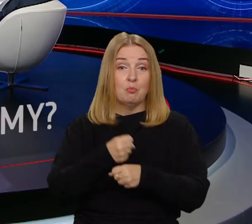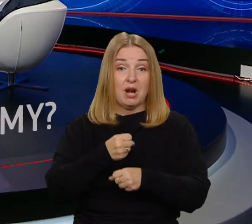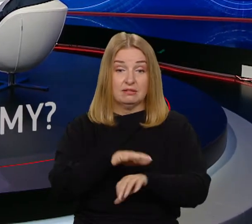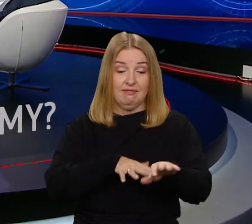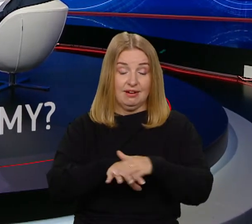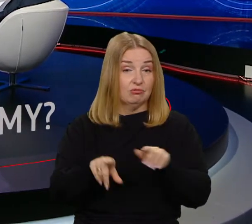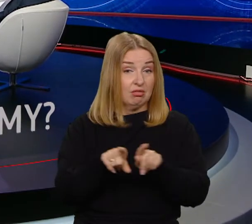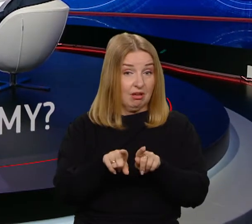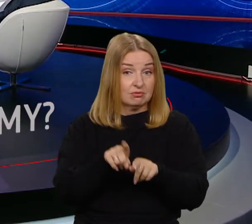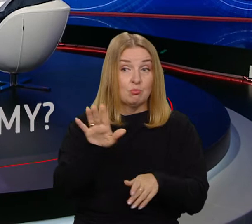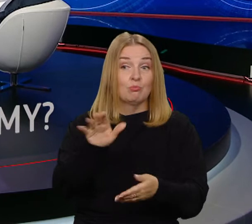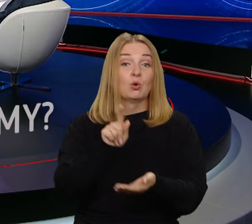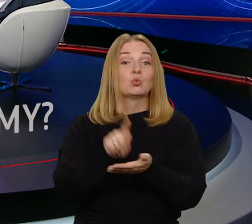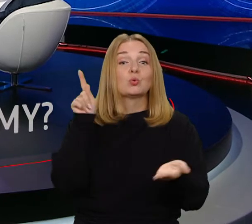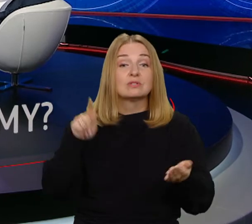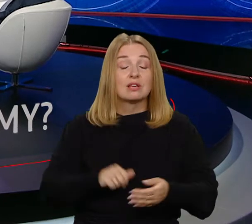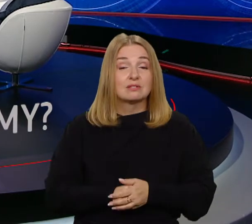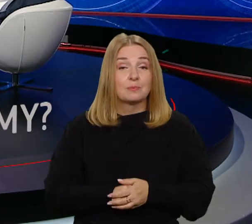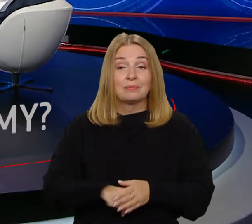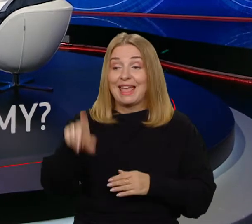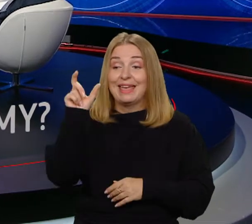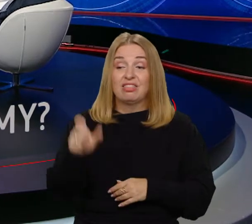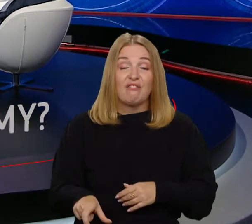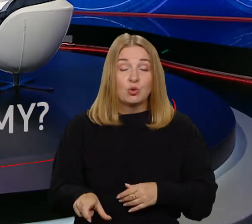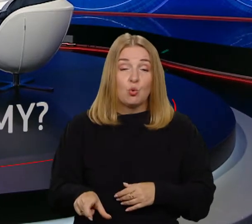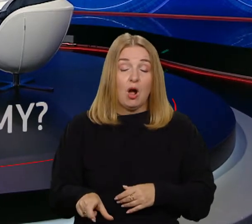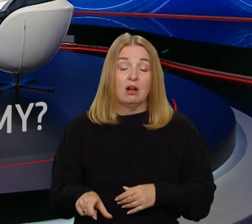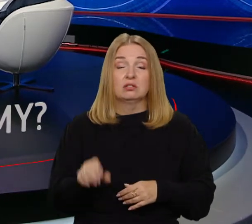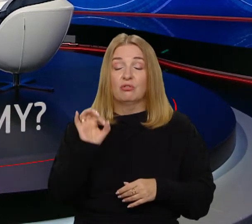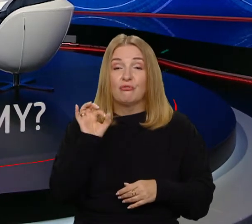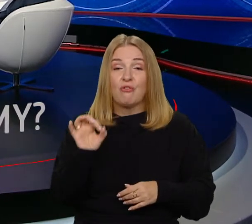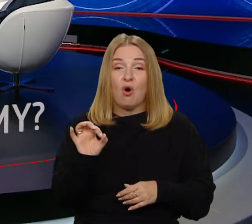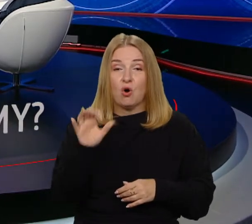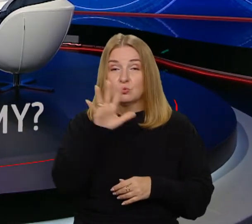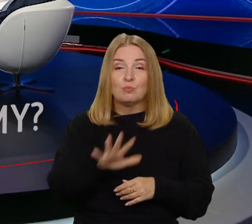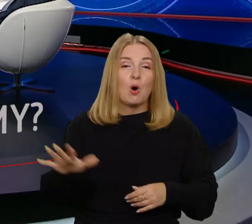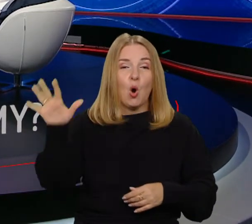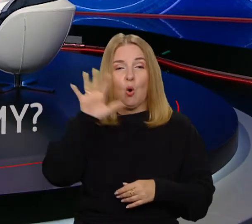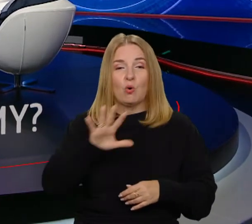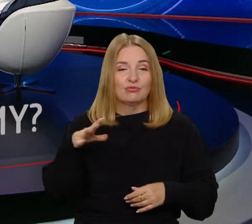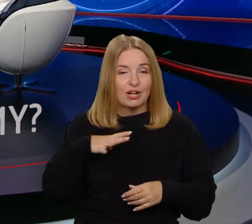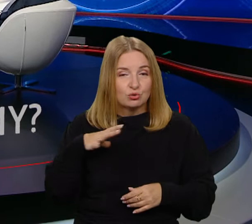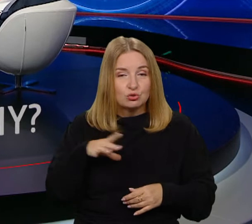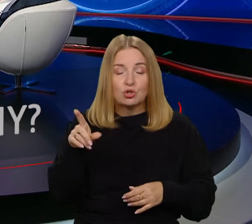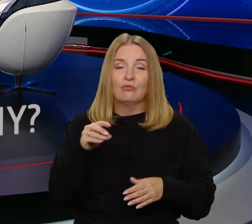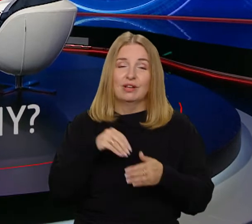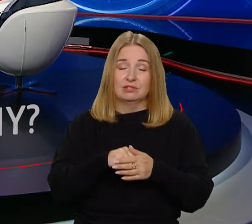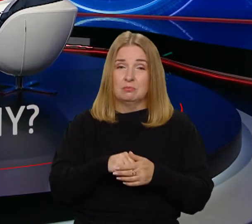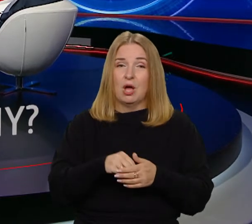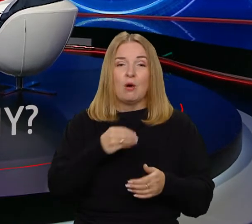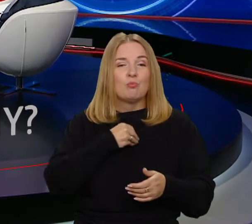ten indywidualny kapitał społeczny, jeśli polska młodzież by zrozumiała, bo w wielu krajach to jest rzecz oczywista,